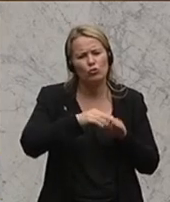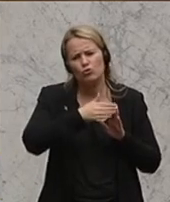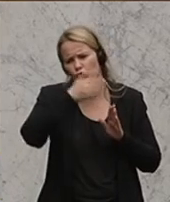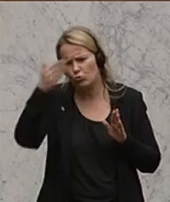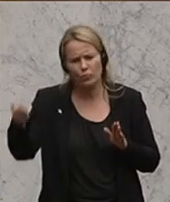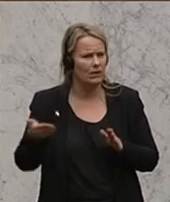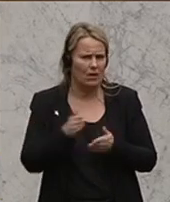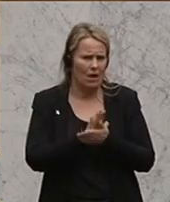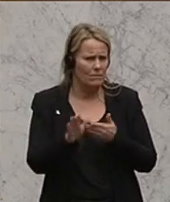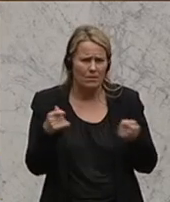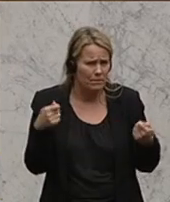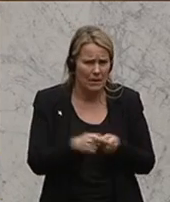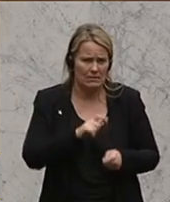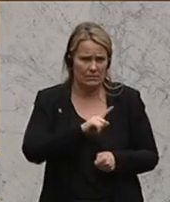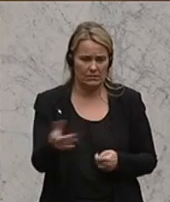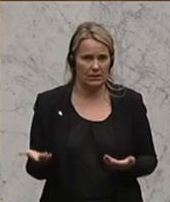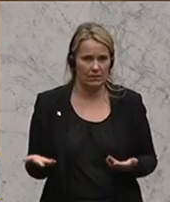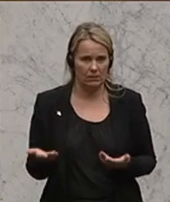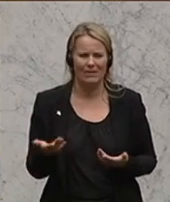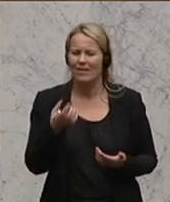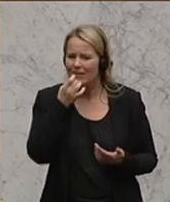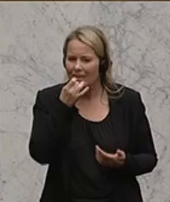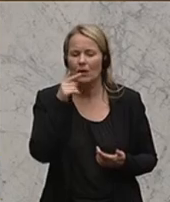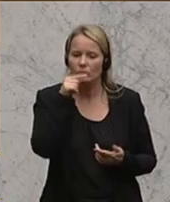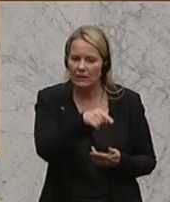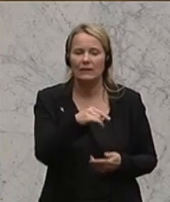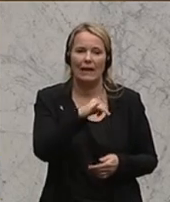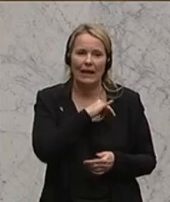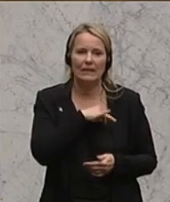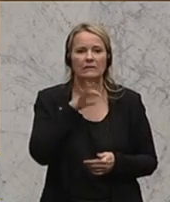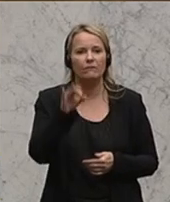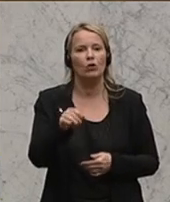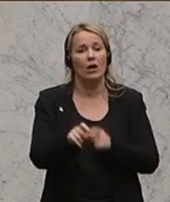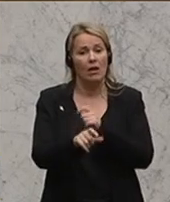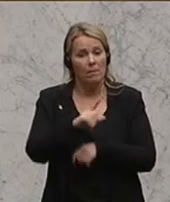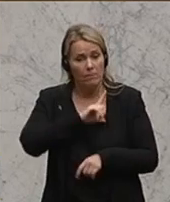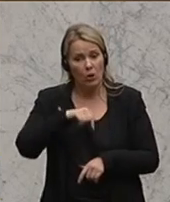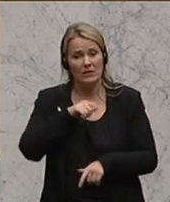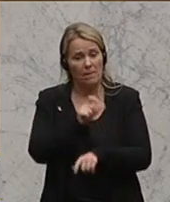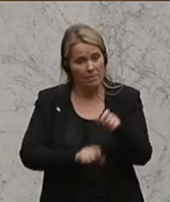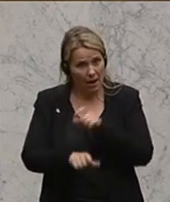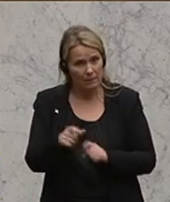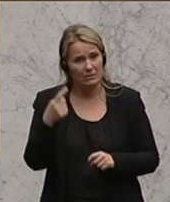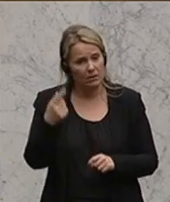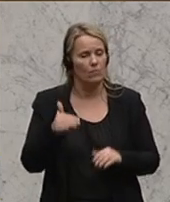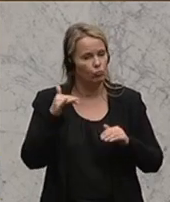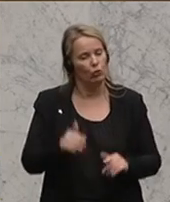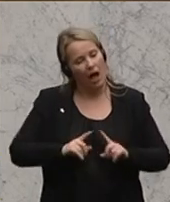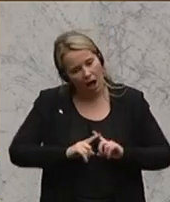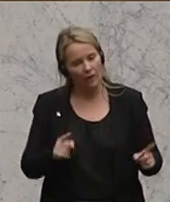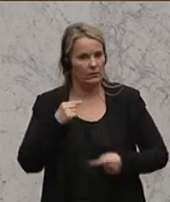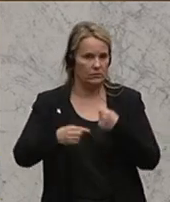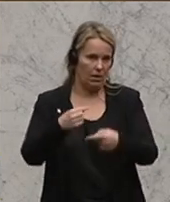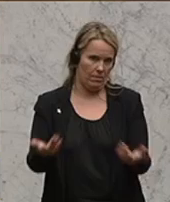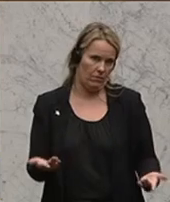einfach nicht adäquat. Und das wäre genau im Interesse der Exekutivbeamtinnen und Beamten, dass hier anders agiert